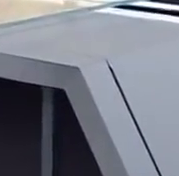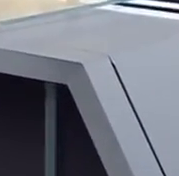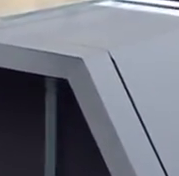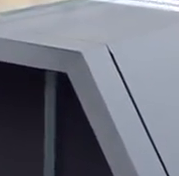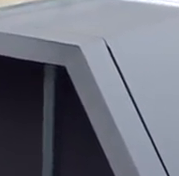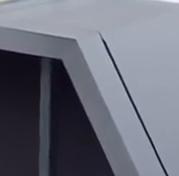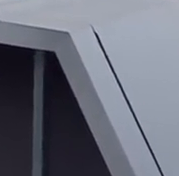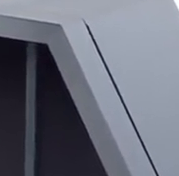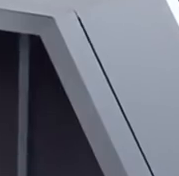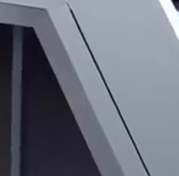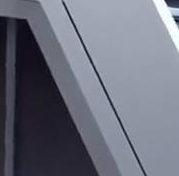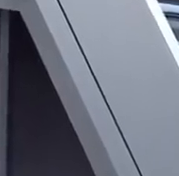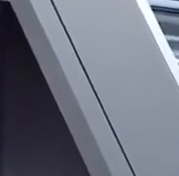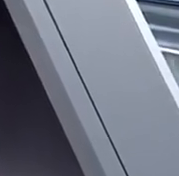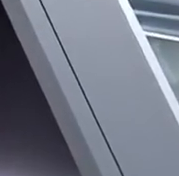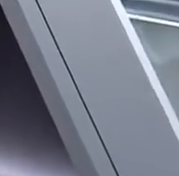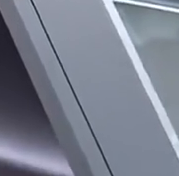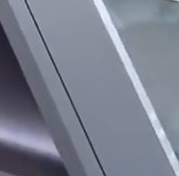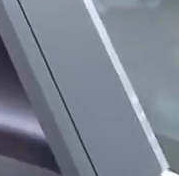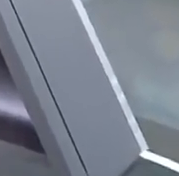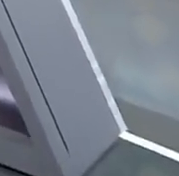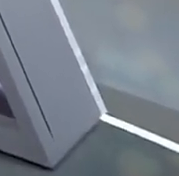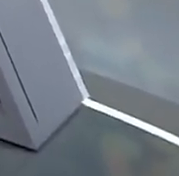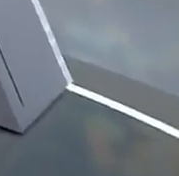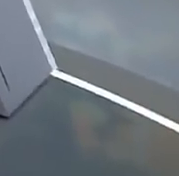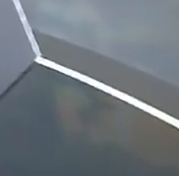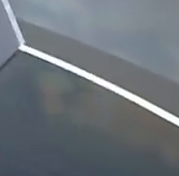Yolu açık olsun. Maraşlı şimdi başlıyor. İyi akşamlar. İzlediğiniz için ederim.